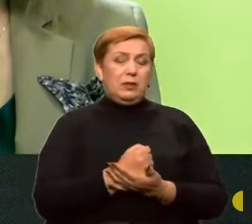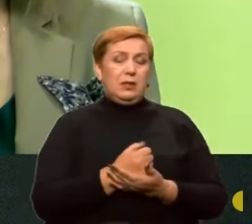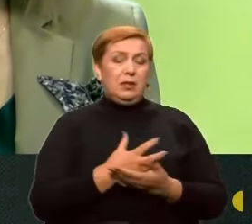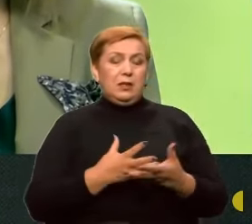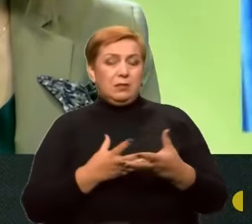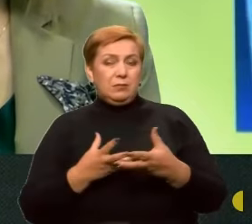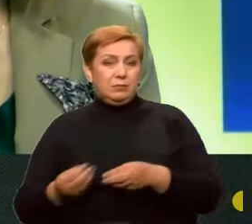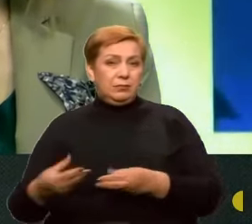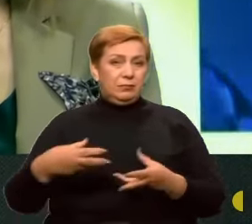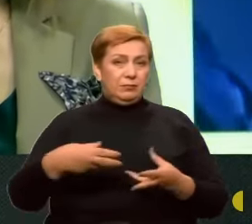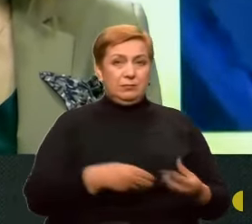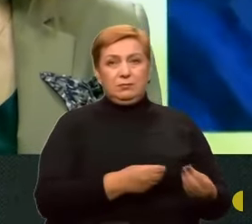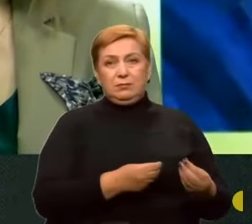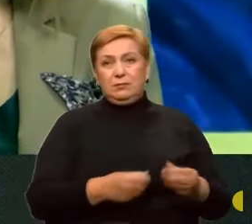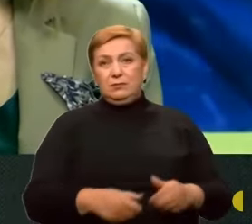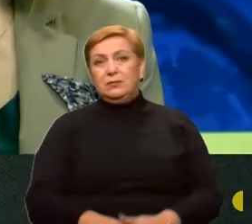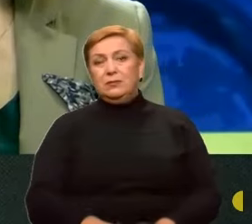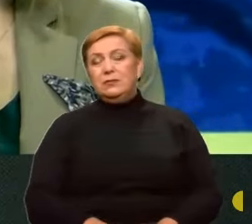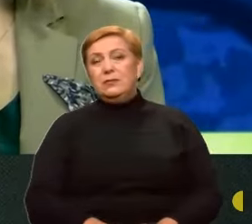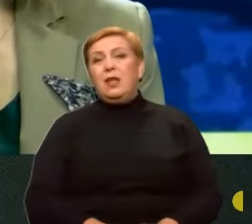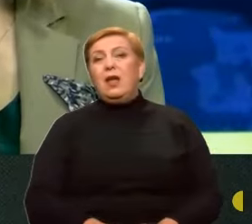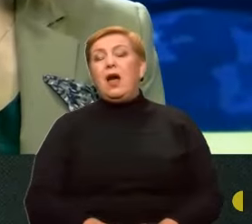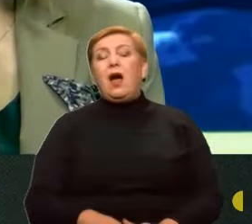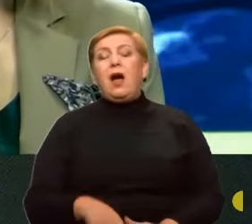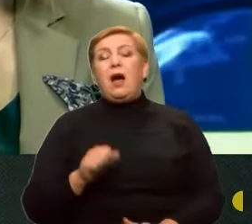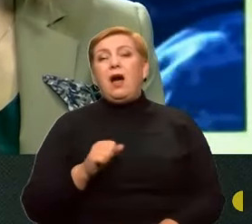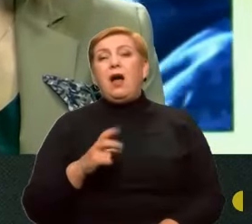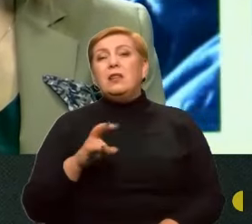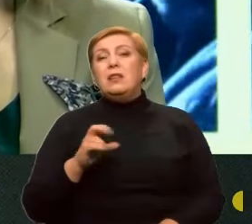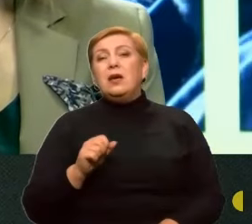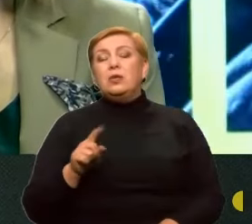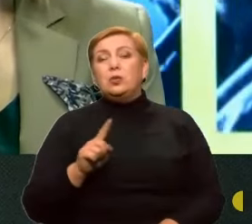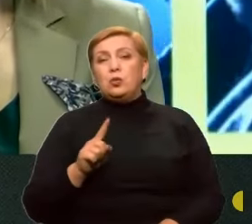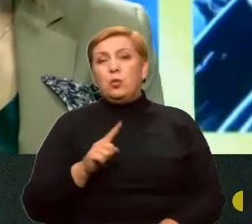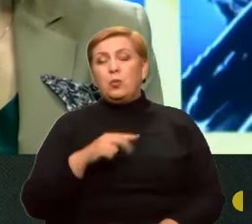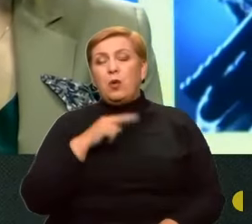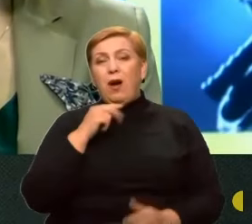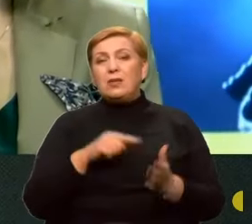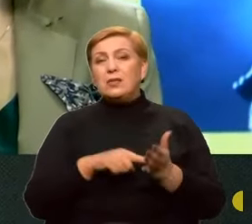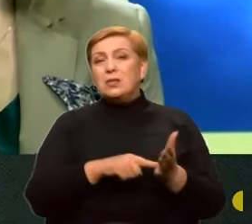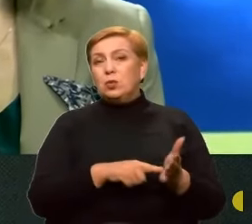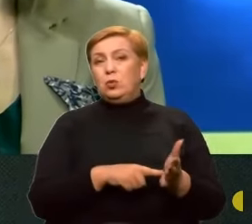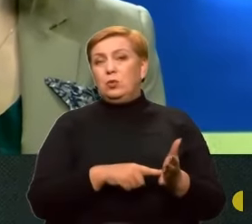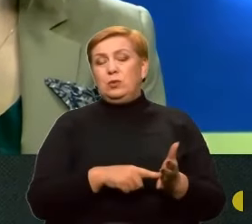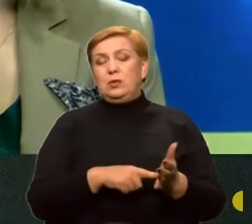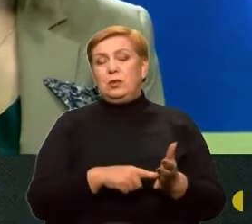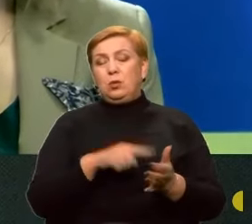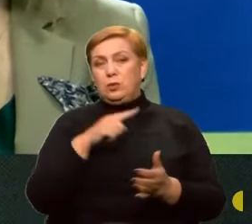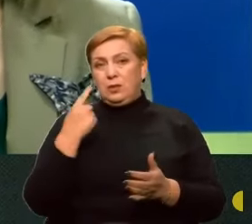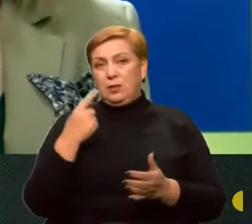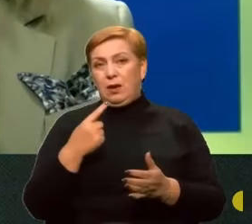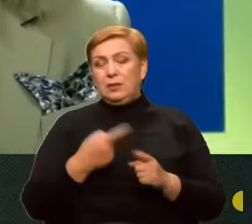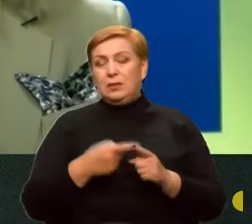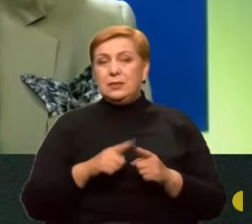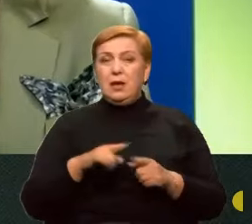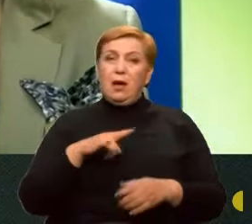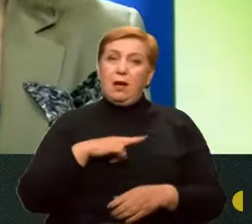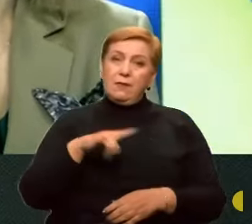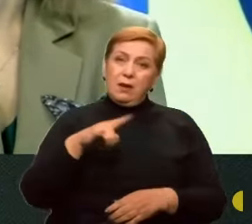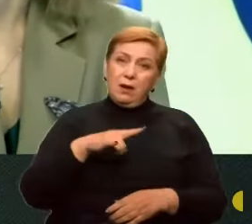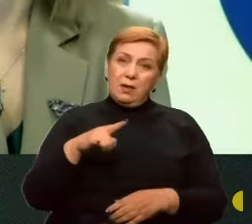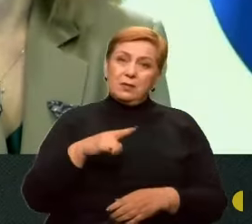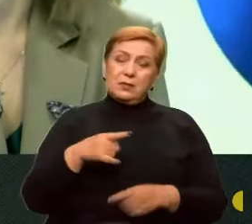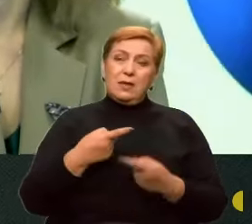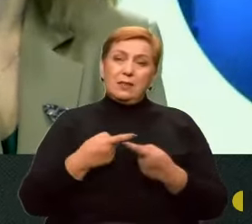позицій. Костянтина, а на чому акцентуються росіяни при наступі? Це авіація, техніка або піхота?